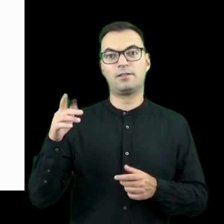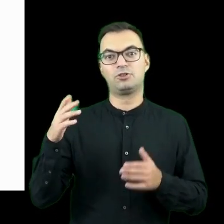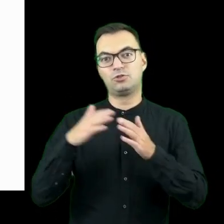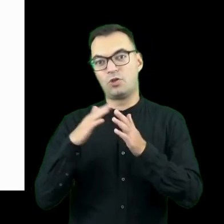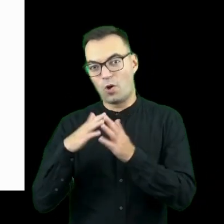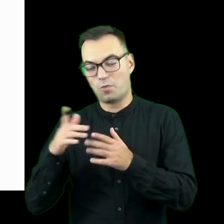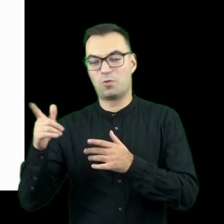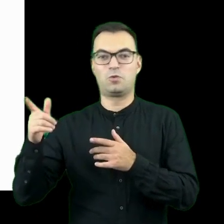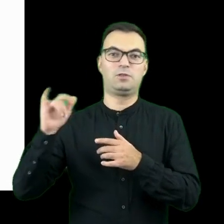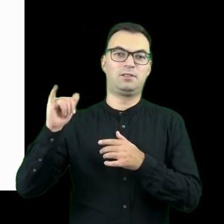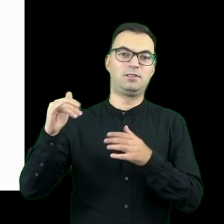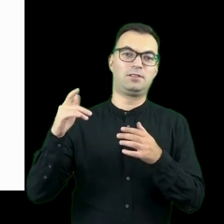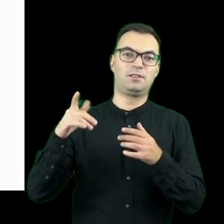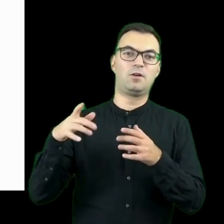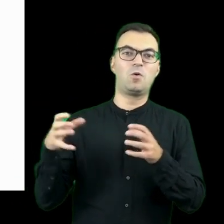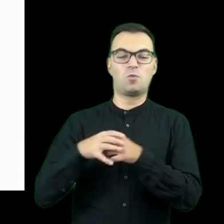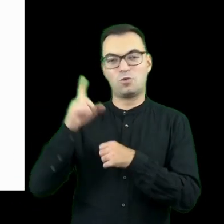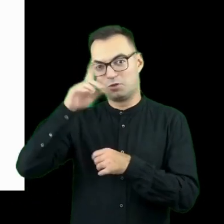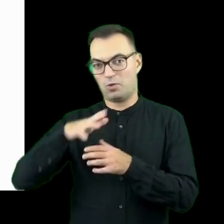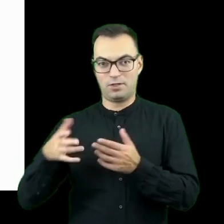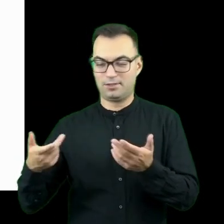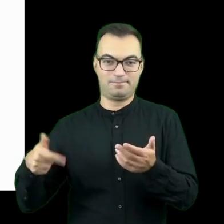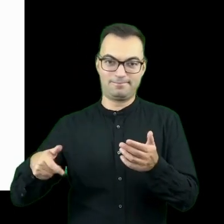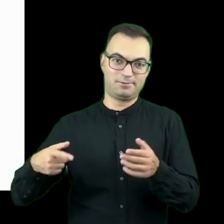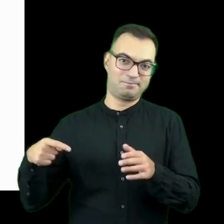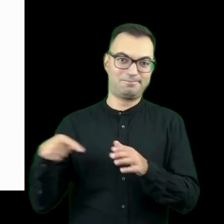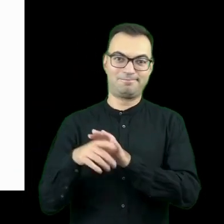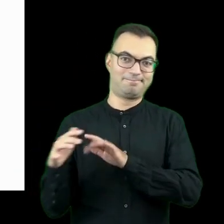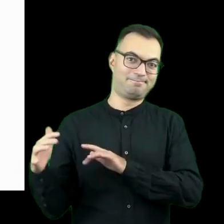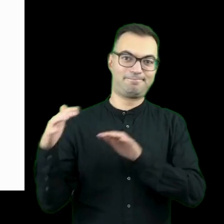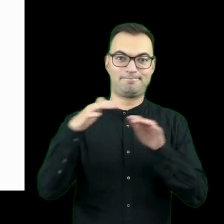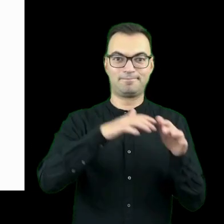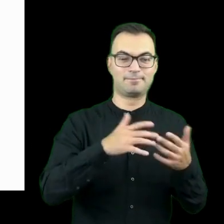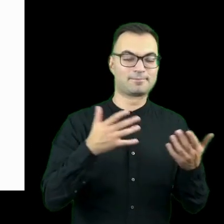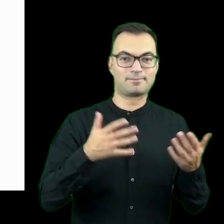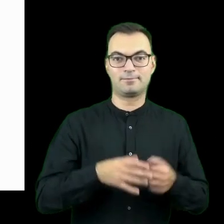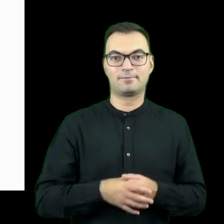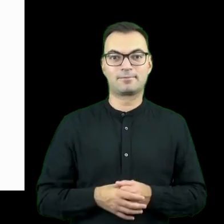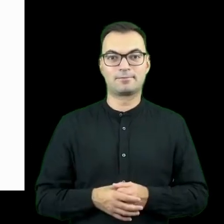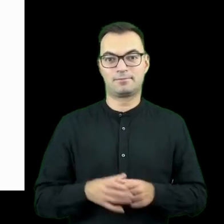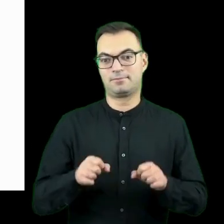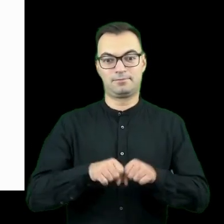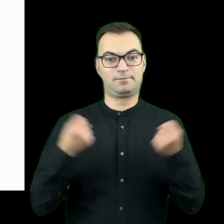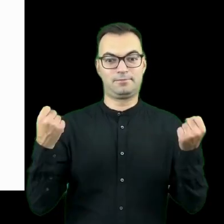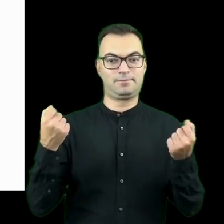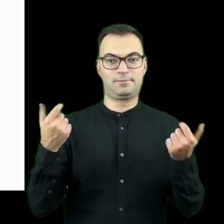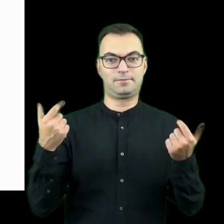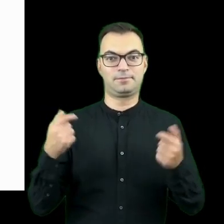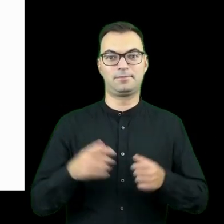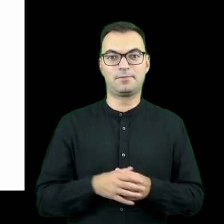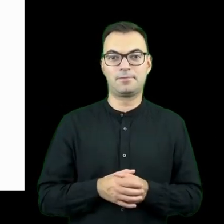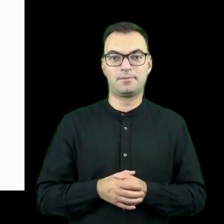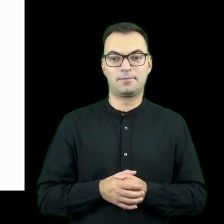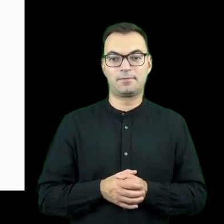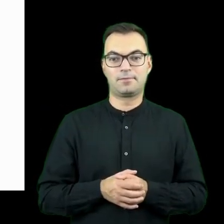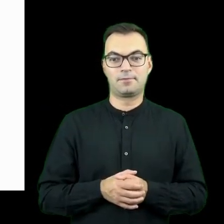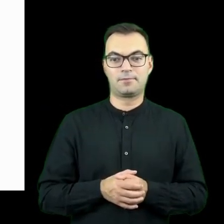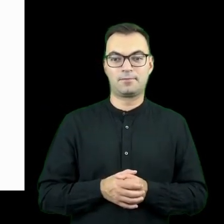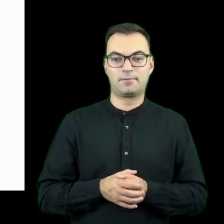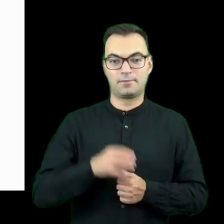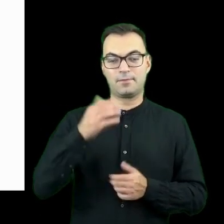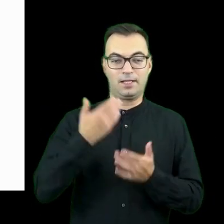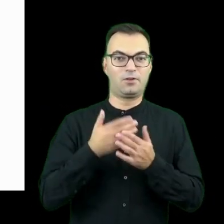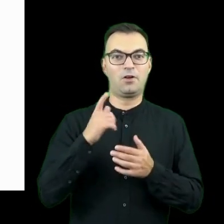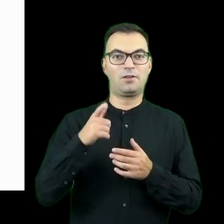zamieszkania, jak i ze swojego grupy społecznej, ale też z takiego sposobu funkcjonowania zostało zmuszone do przerwania